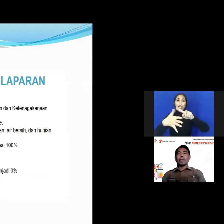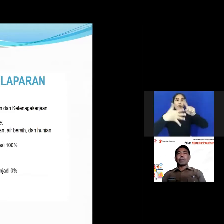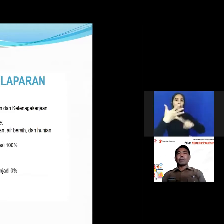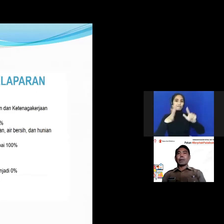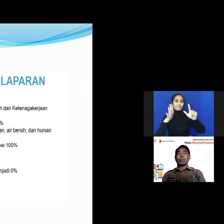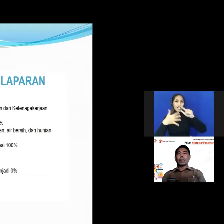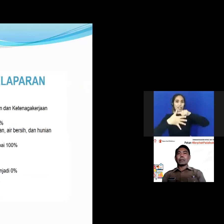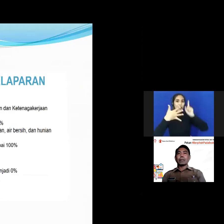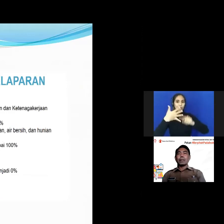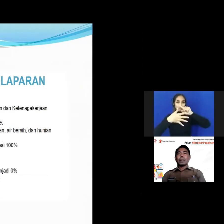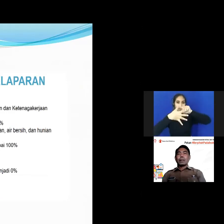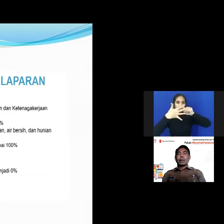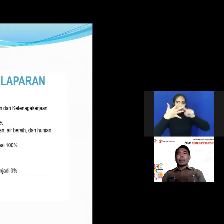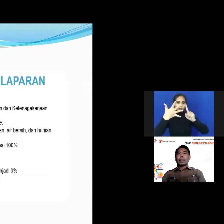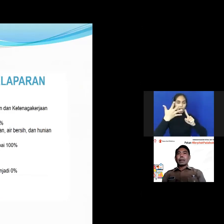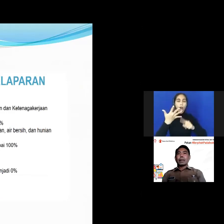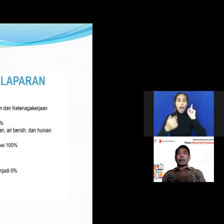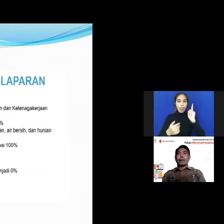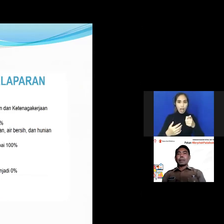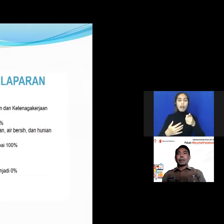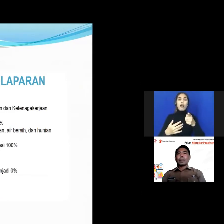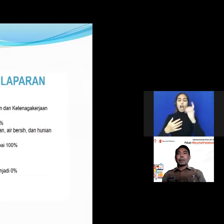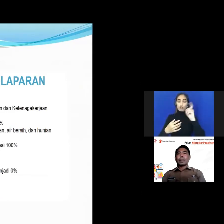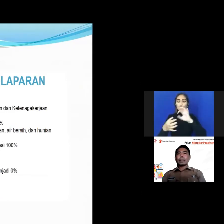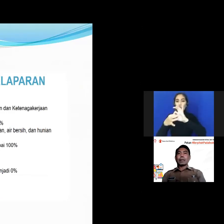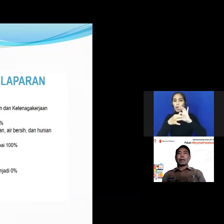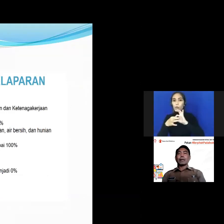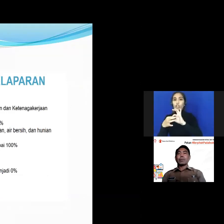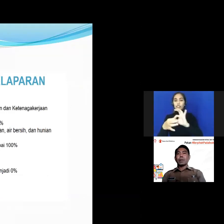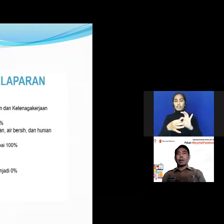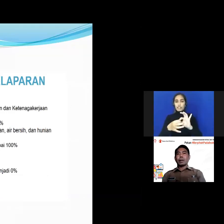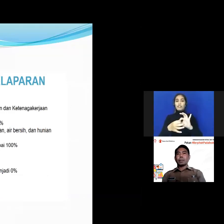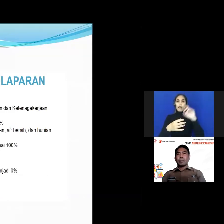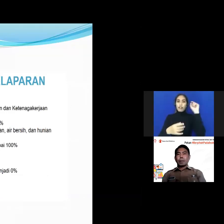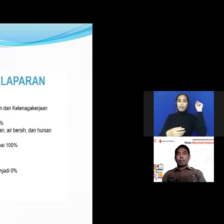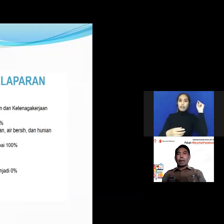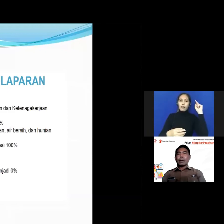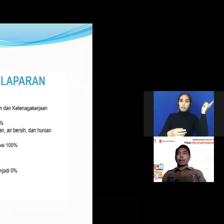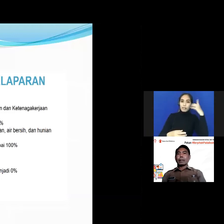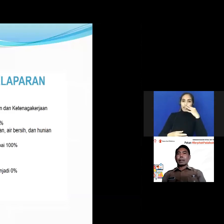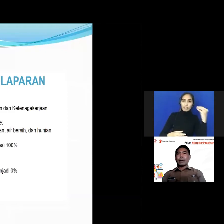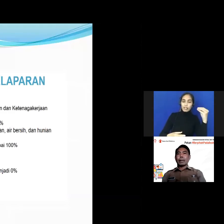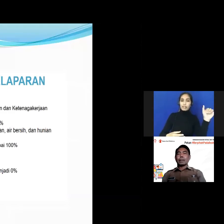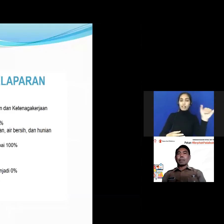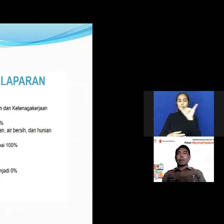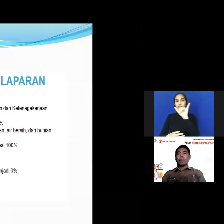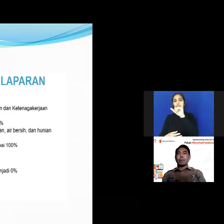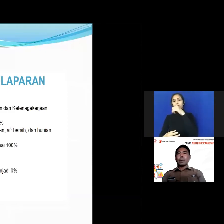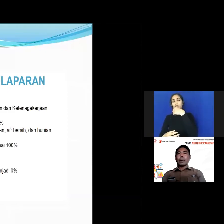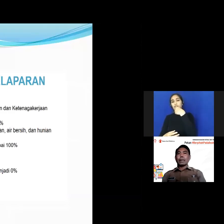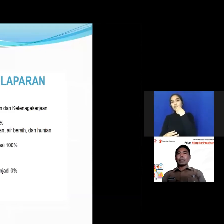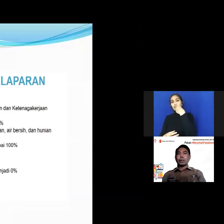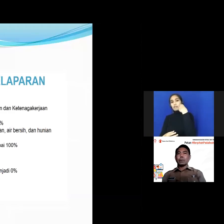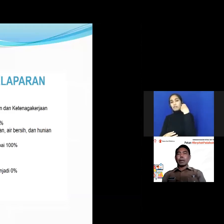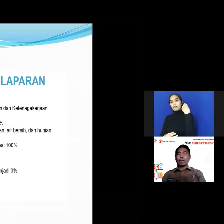nanti ini perlu kolaborasi antara desa kemudian perangkat daerah terkait maupun